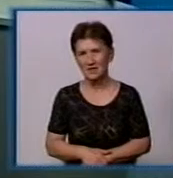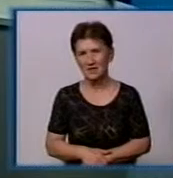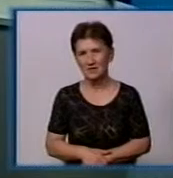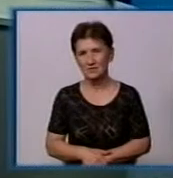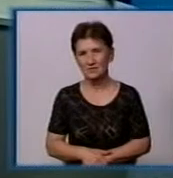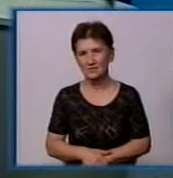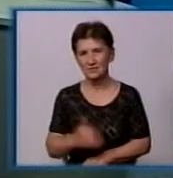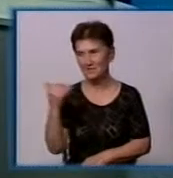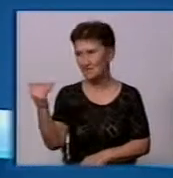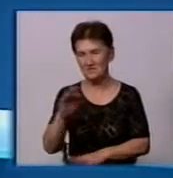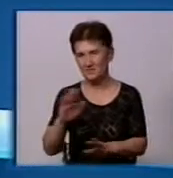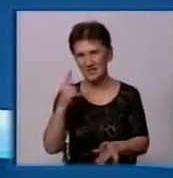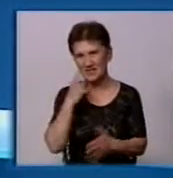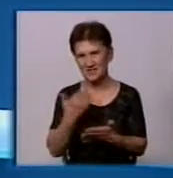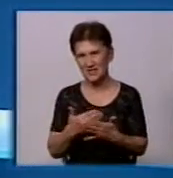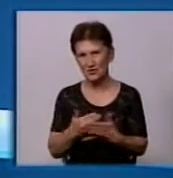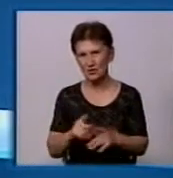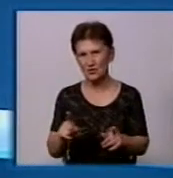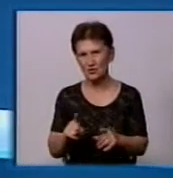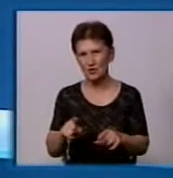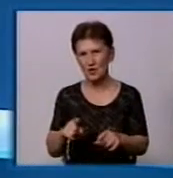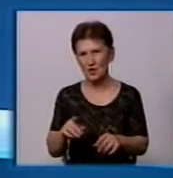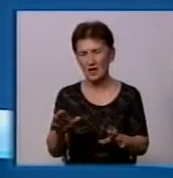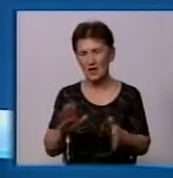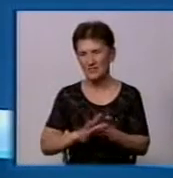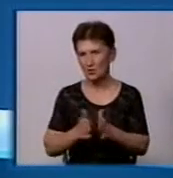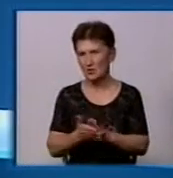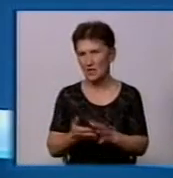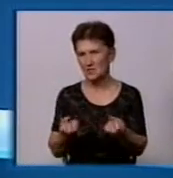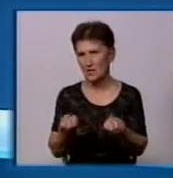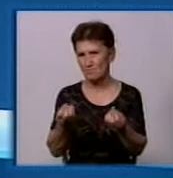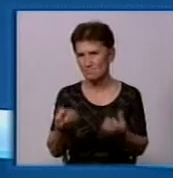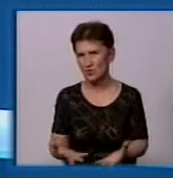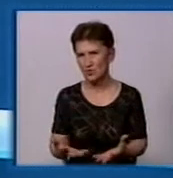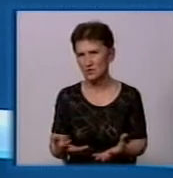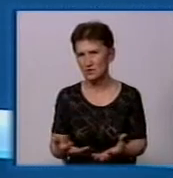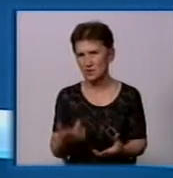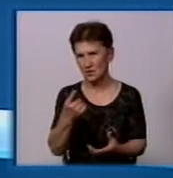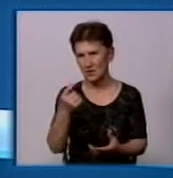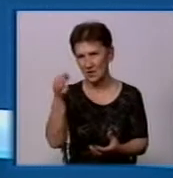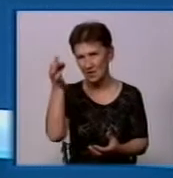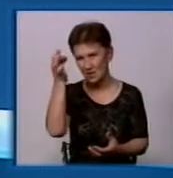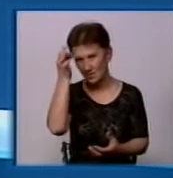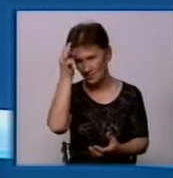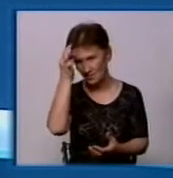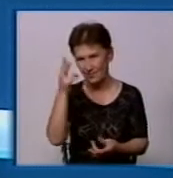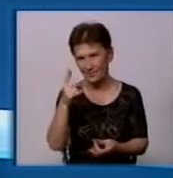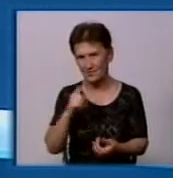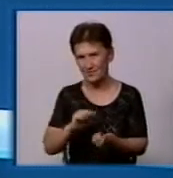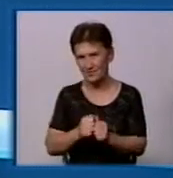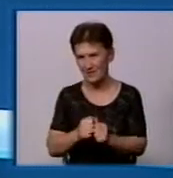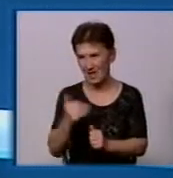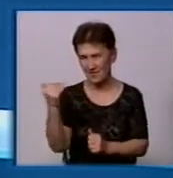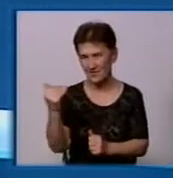Вам не здається, що ситуація може вирішуватись абсолютно дуже просто? Пам'ятаю, на прикладі власному, коли